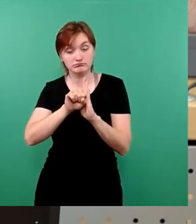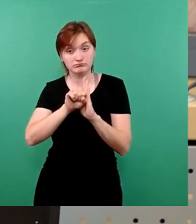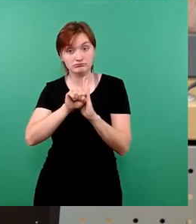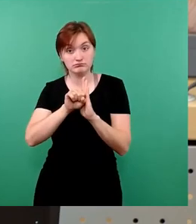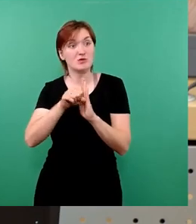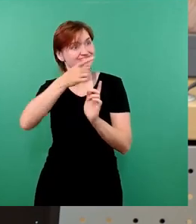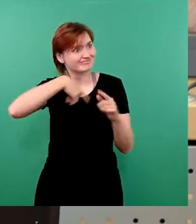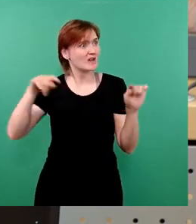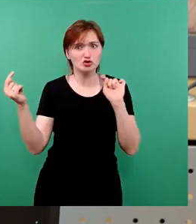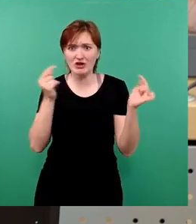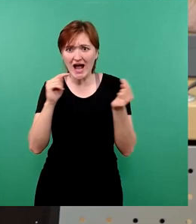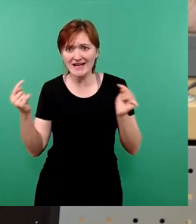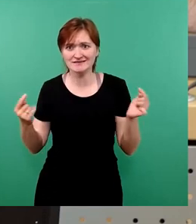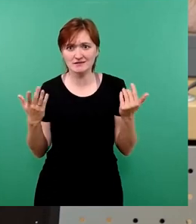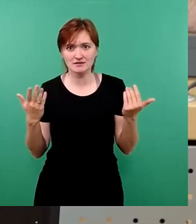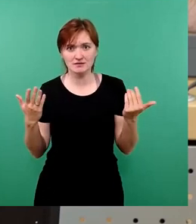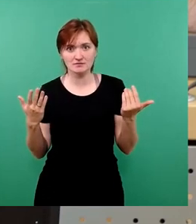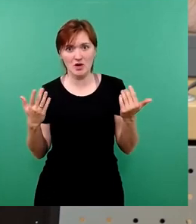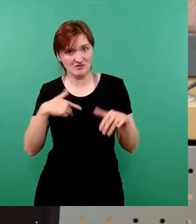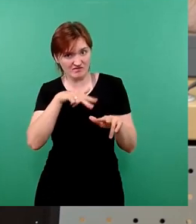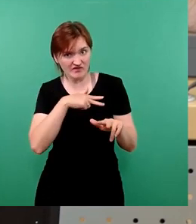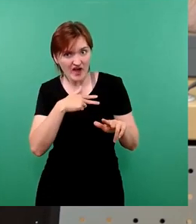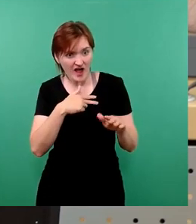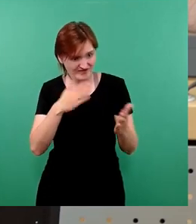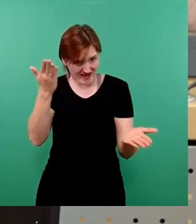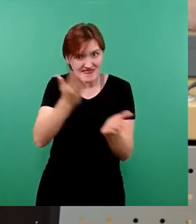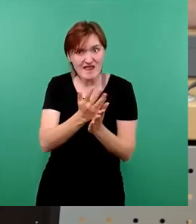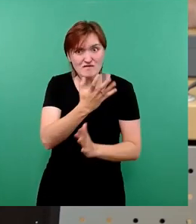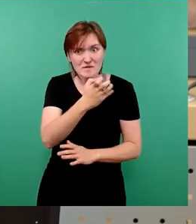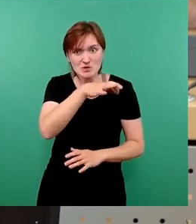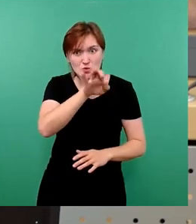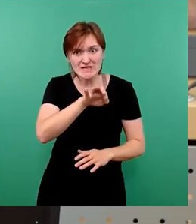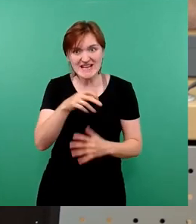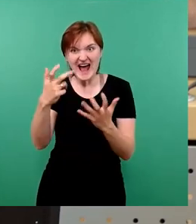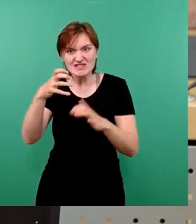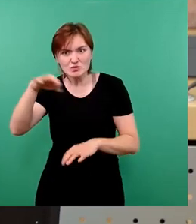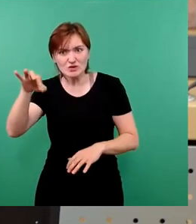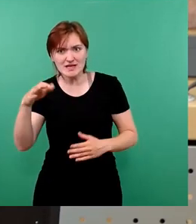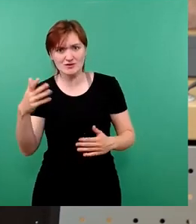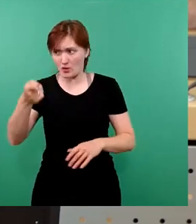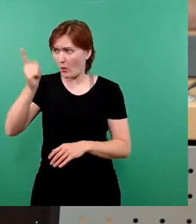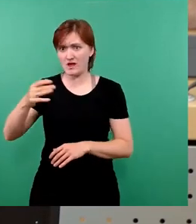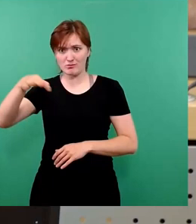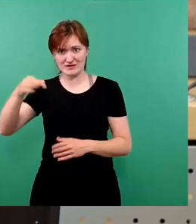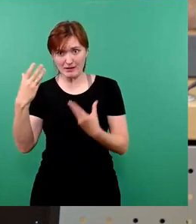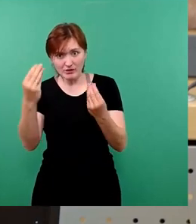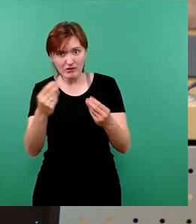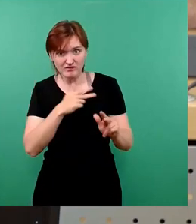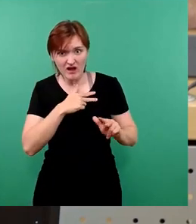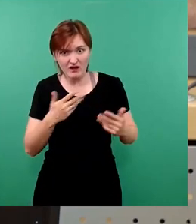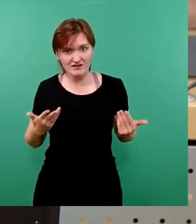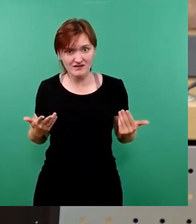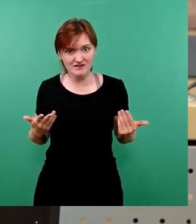wir streiten uns jetzt darüber, ob sie am Schluss 50 Prozent, 80 Prozent oder 100 Prozent von dem kriegen,